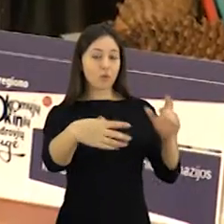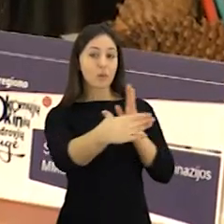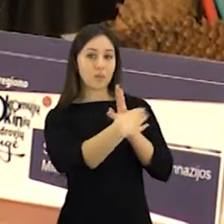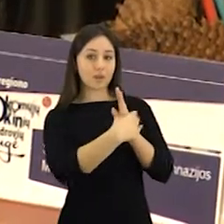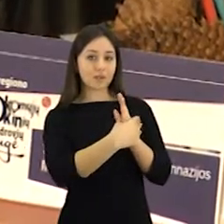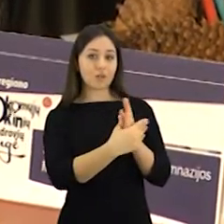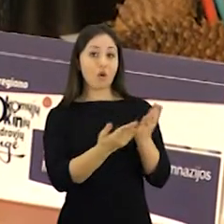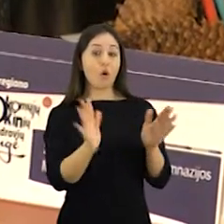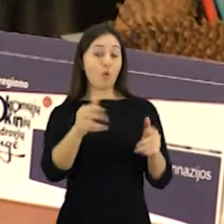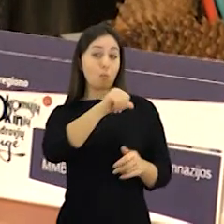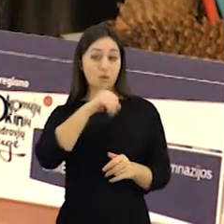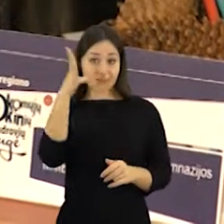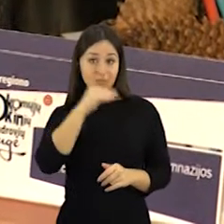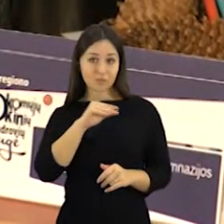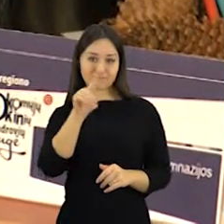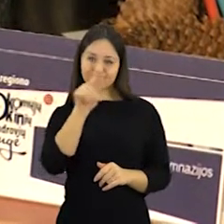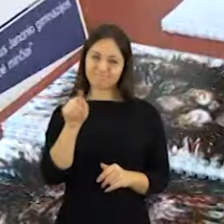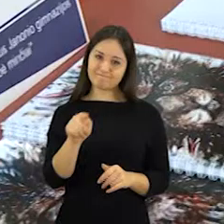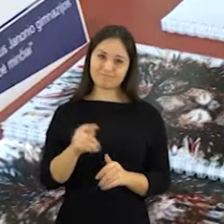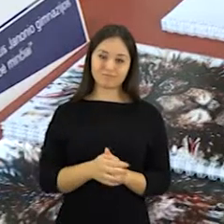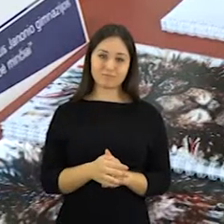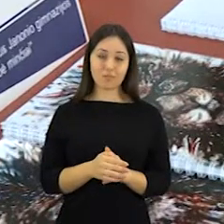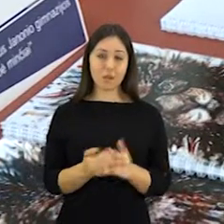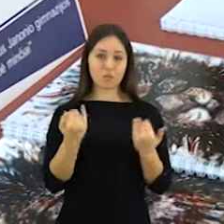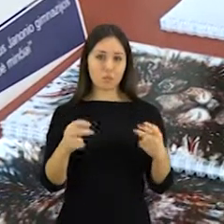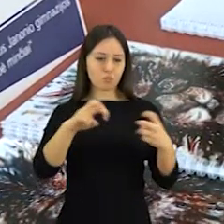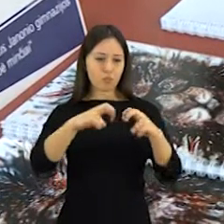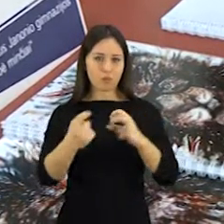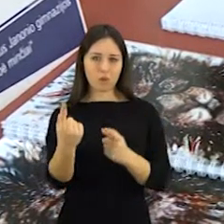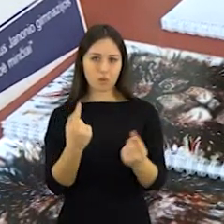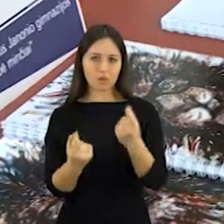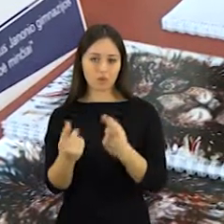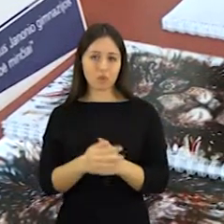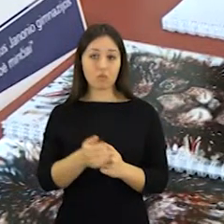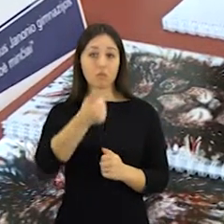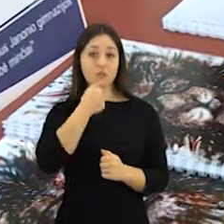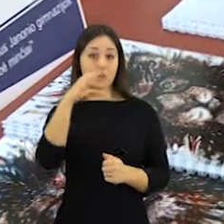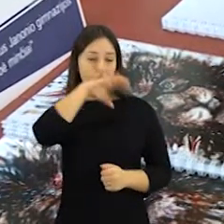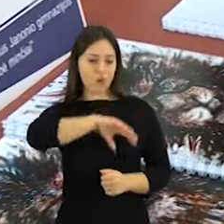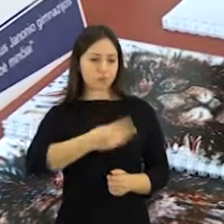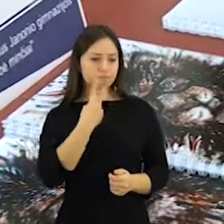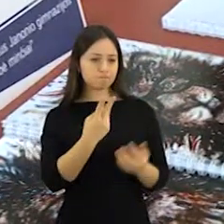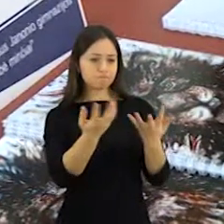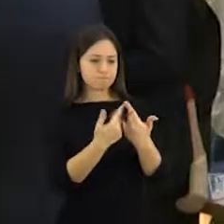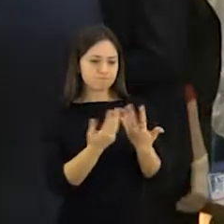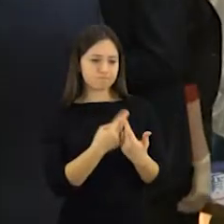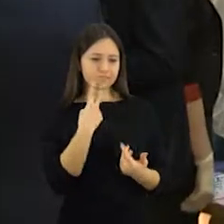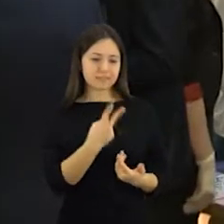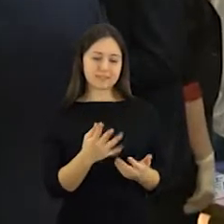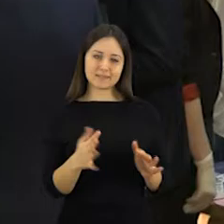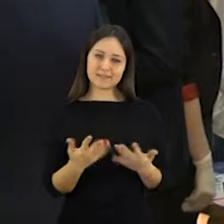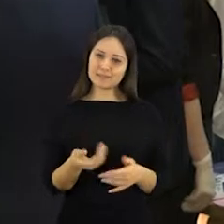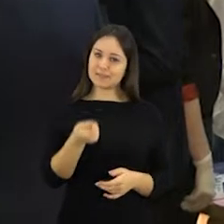globos vargorjų verslas klestėtų. Jau ir dabar tenka rinktis algas mokėti ar investuoti. O ir su skaičiavus už darbį tenka